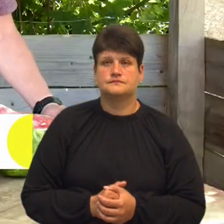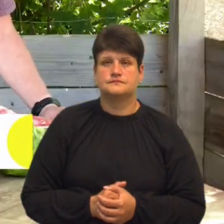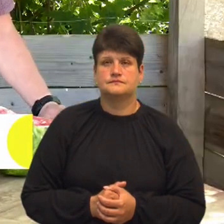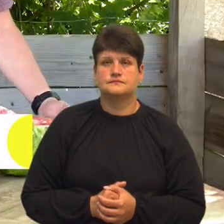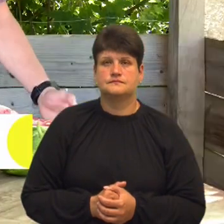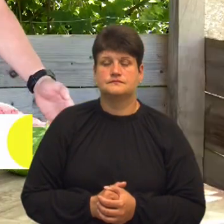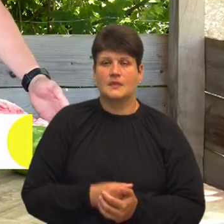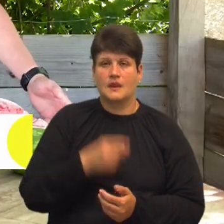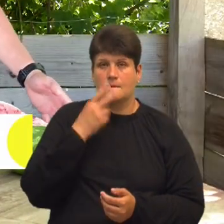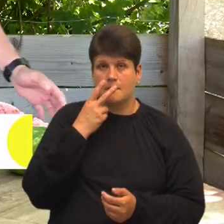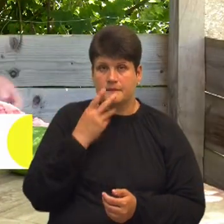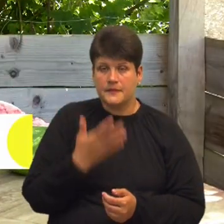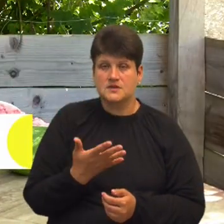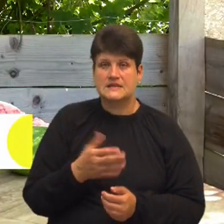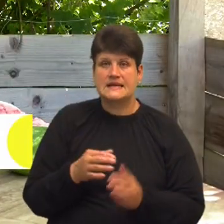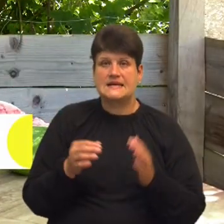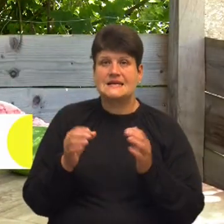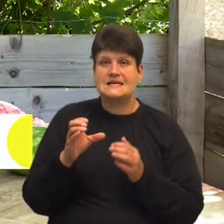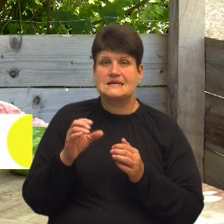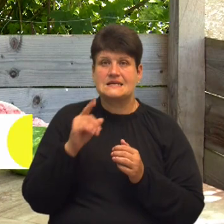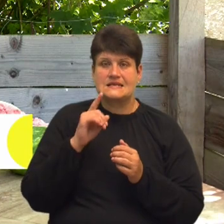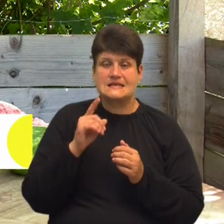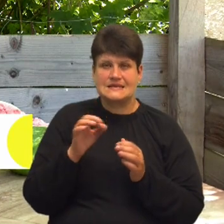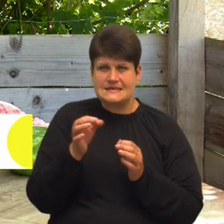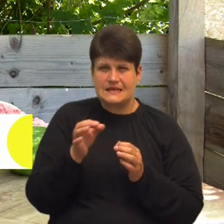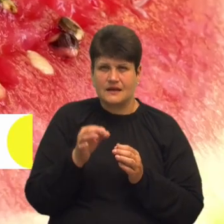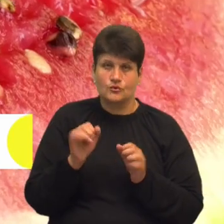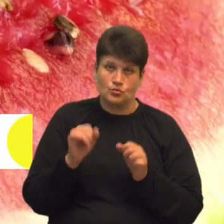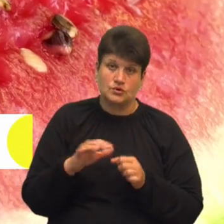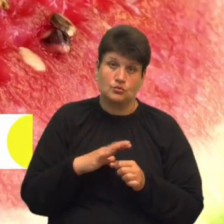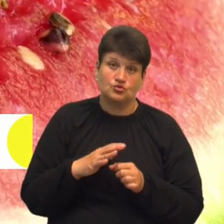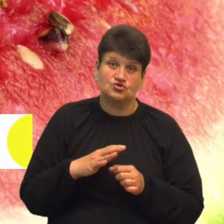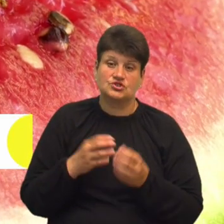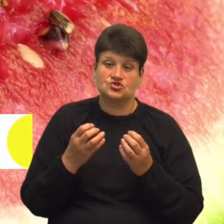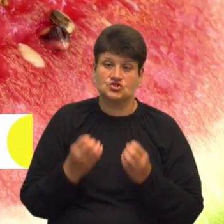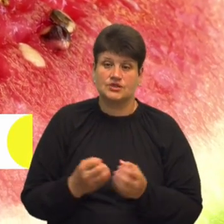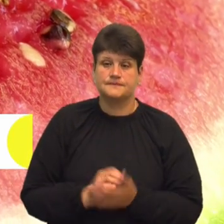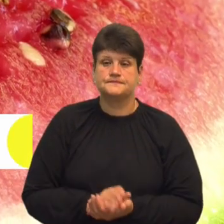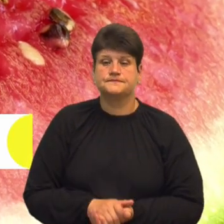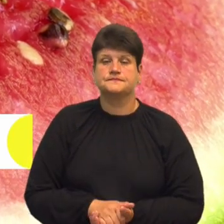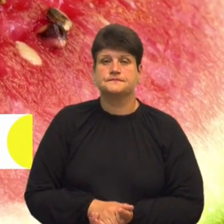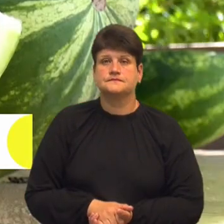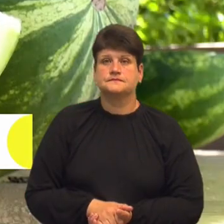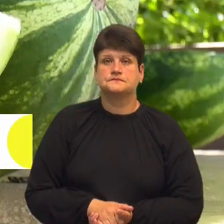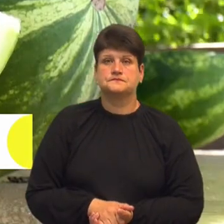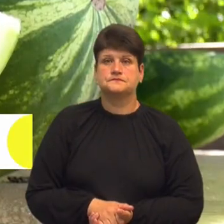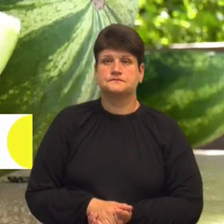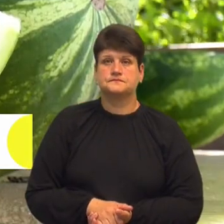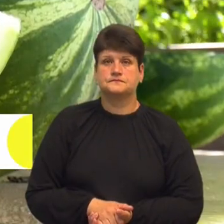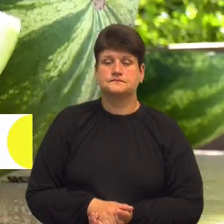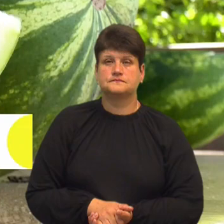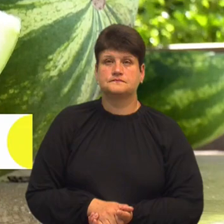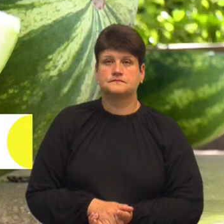Бачите, хоче зернятка ще, кажуть, що можна ще було почекати». Тетяна Панченко, Оксана Галіяш, Суспільні новини,